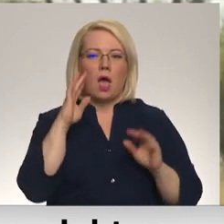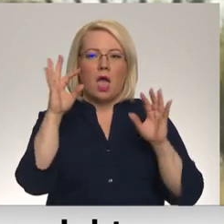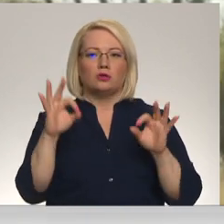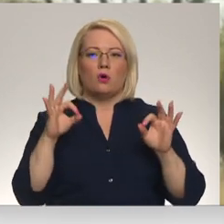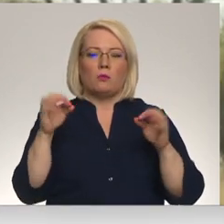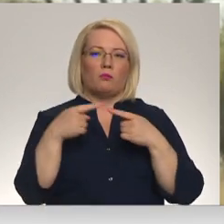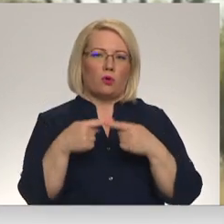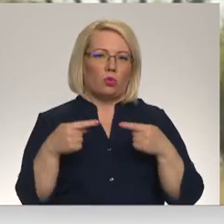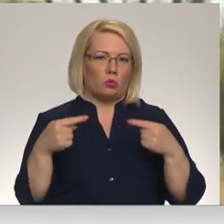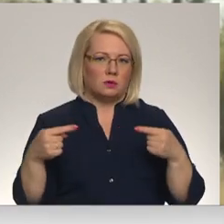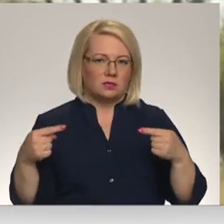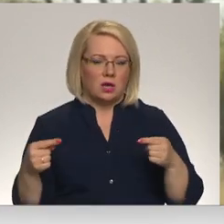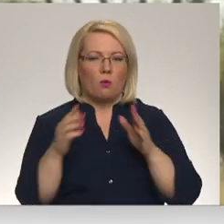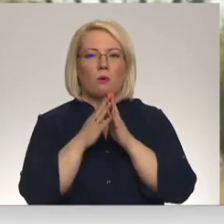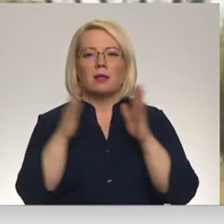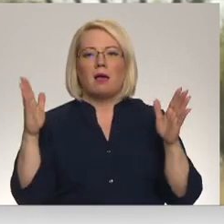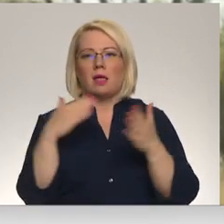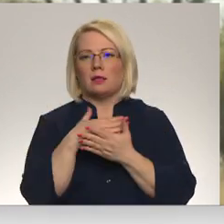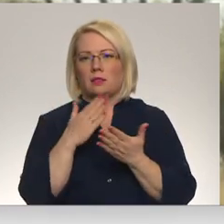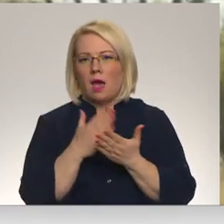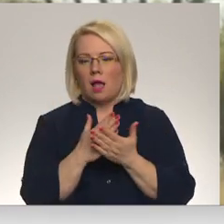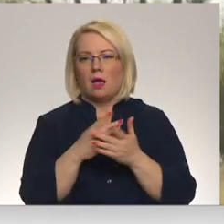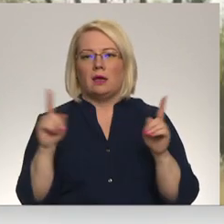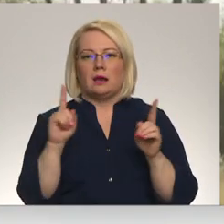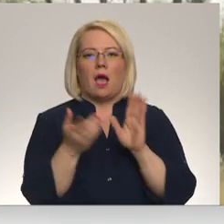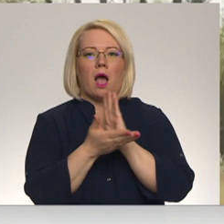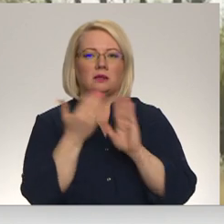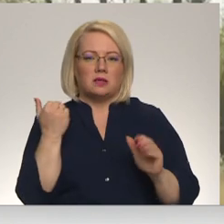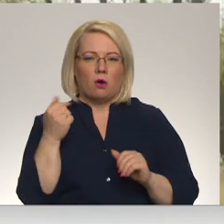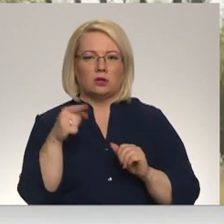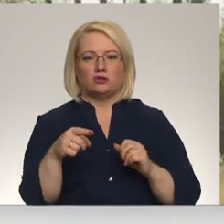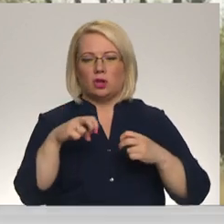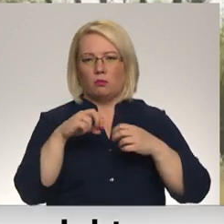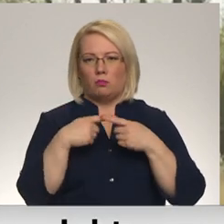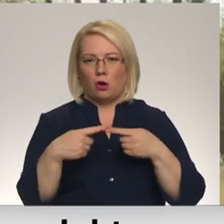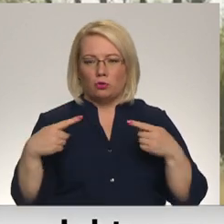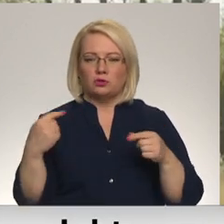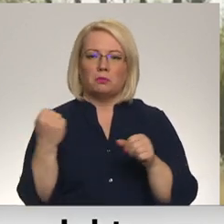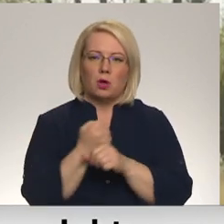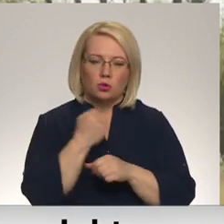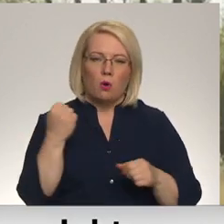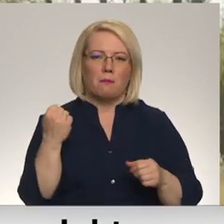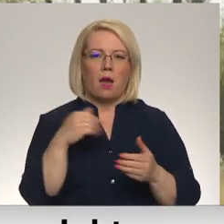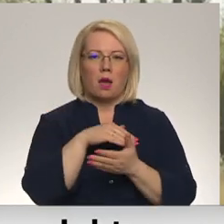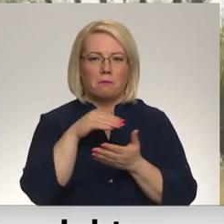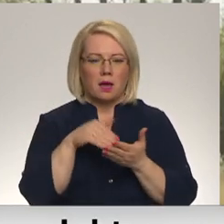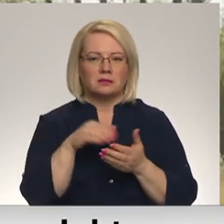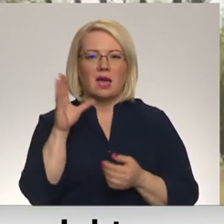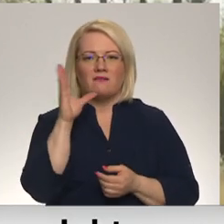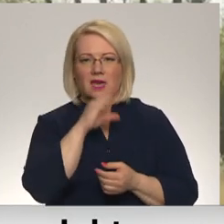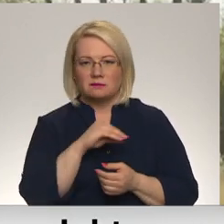produkciju, un lielākā daļa ir atsaugta šīs produkcijas. Bet tomēr pastāvīja